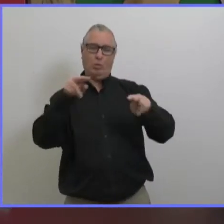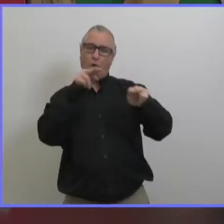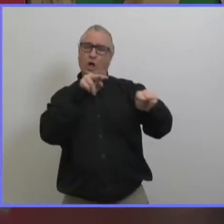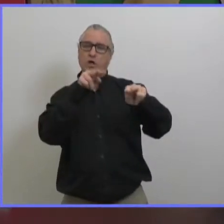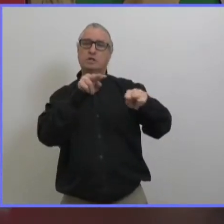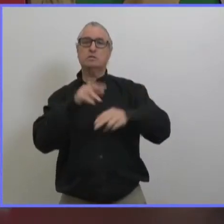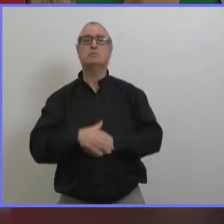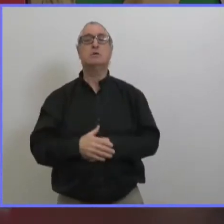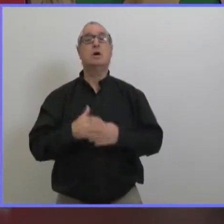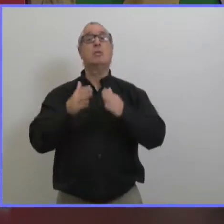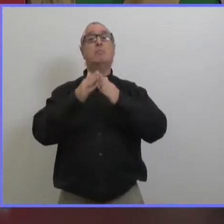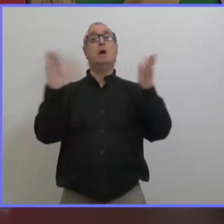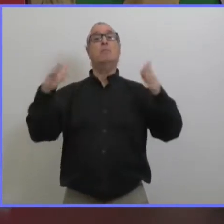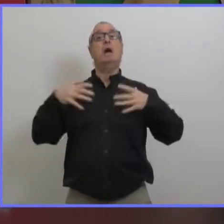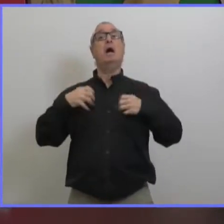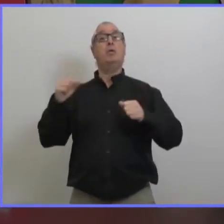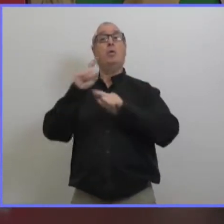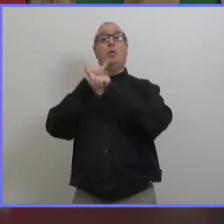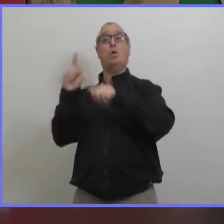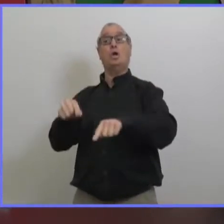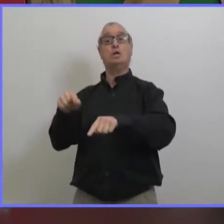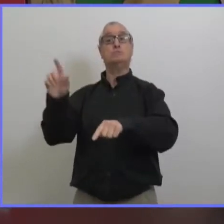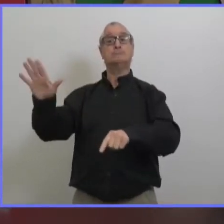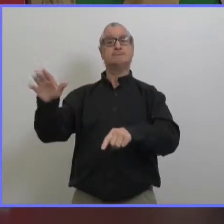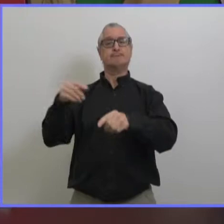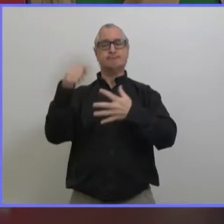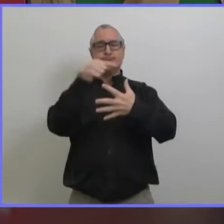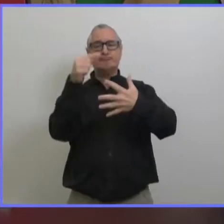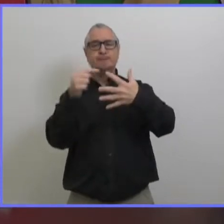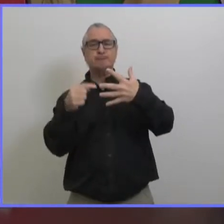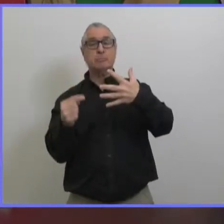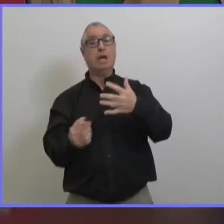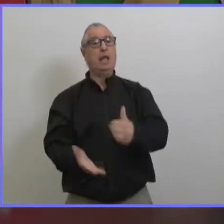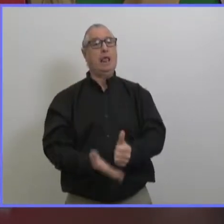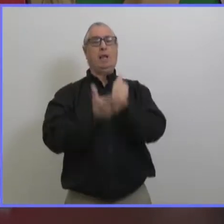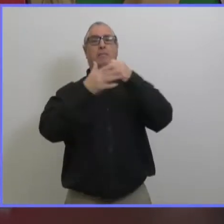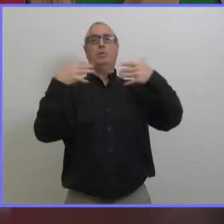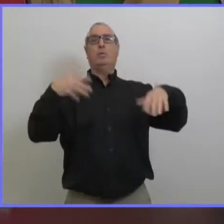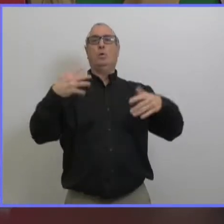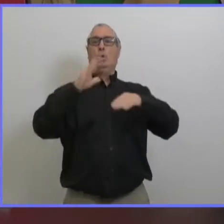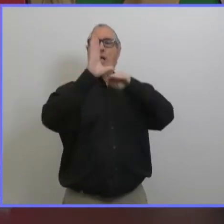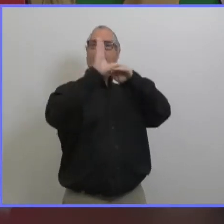vise à diminuer la transmission communautaire de n'importe quel variant d'ailleurs